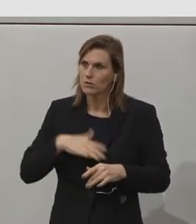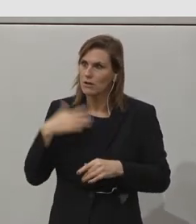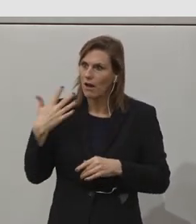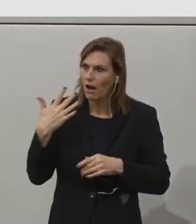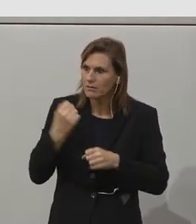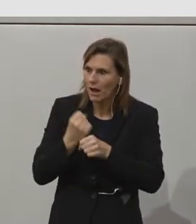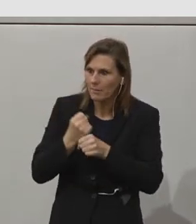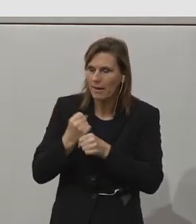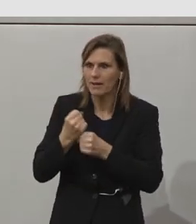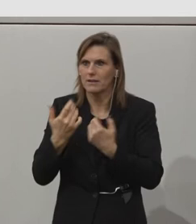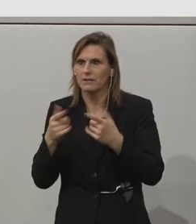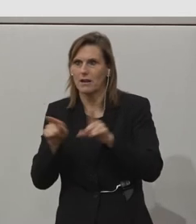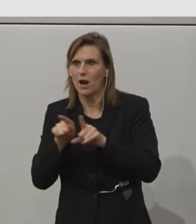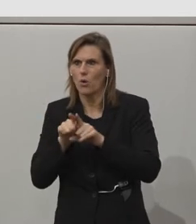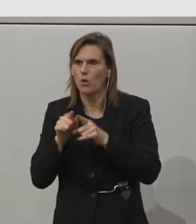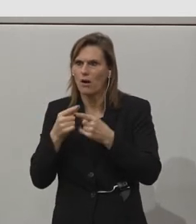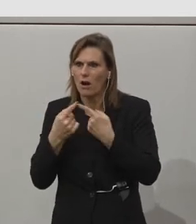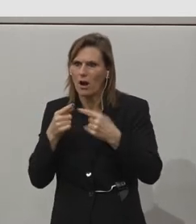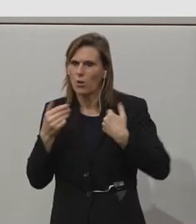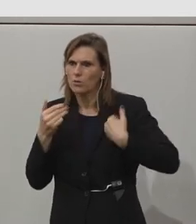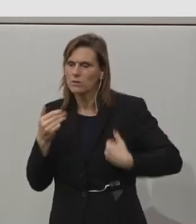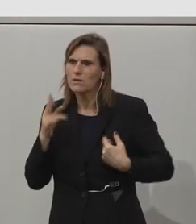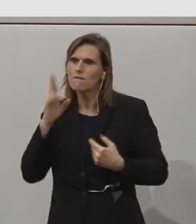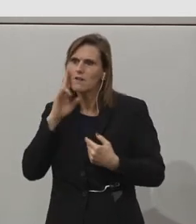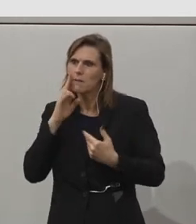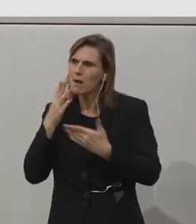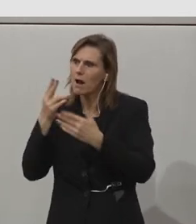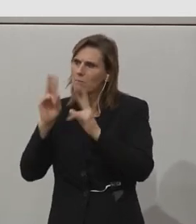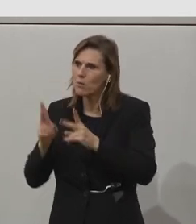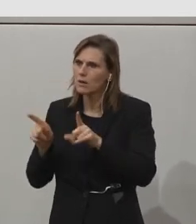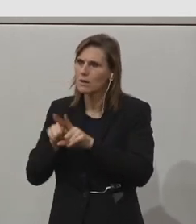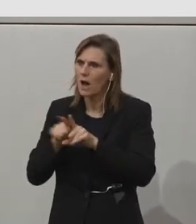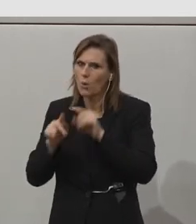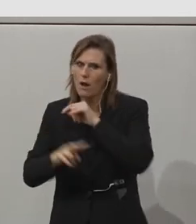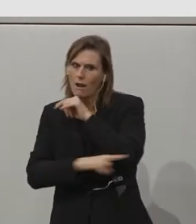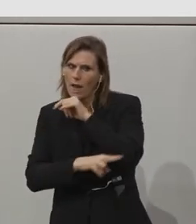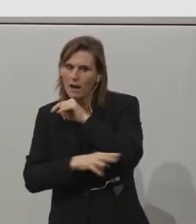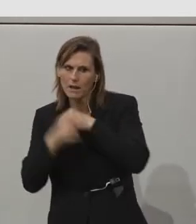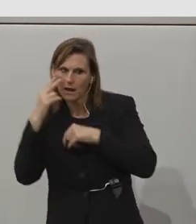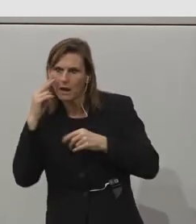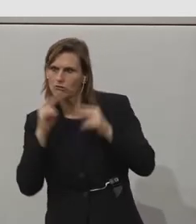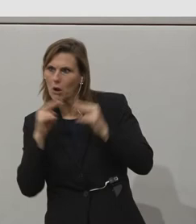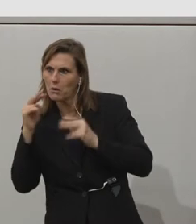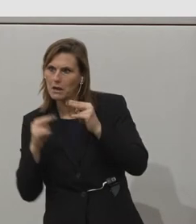und auf der anderen Seite geben wir Unternehmer die Möglichkeit, auch potenzielle Lehrlinge kennenzulernen.